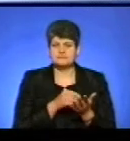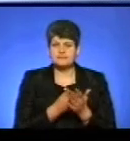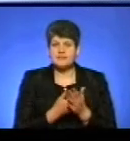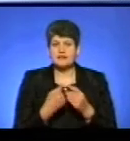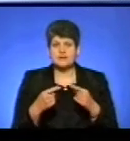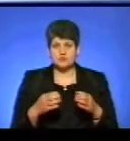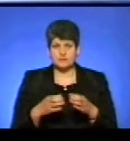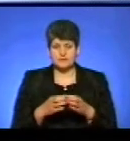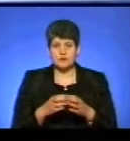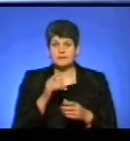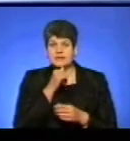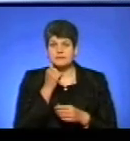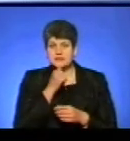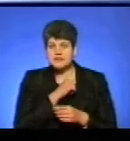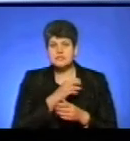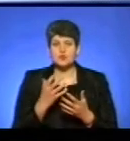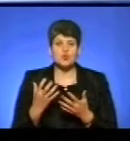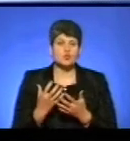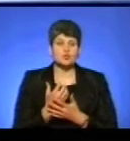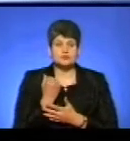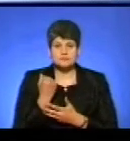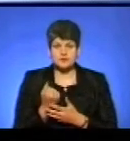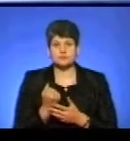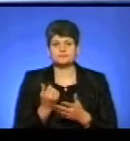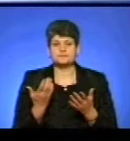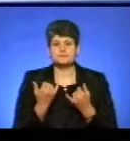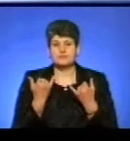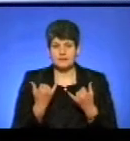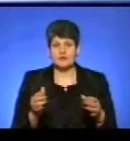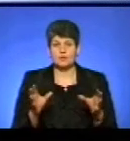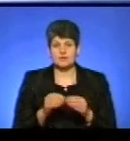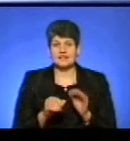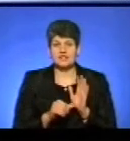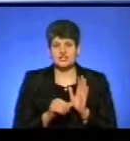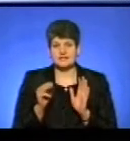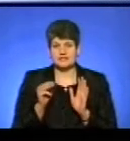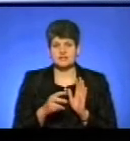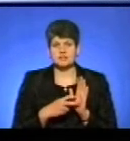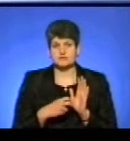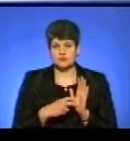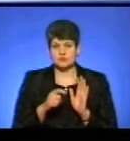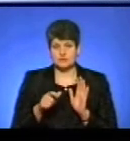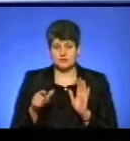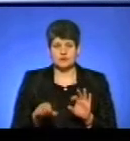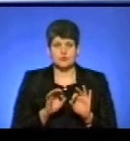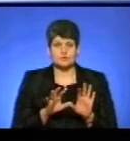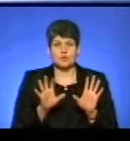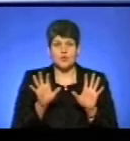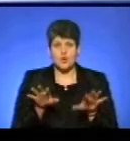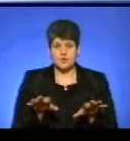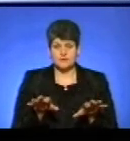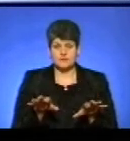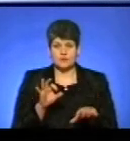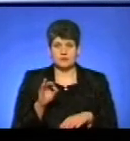про таємниці успіху Малолюбашанської об'єднаної громади, яка нині об'єднує 6700 жителів, розповів голова